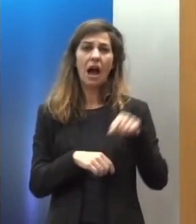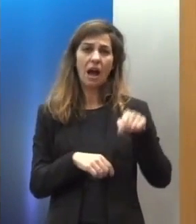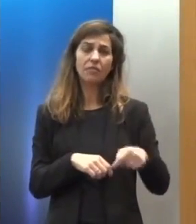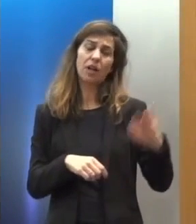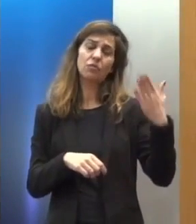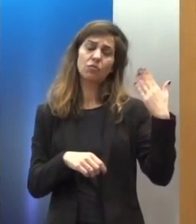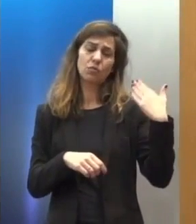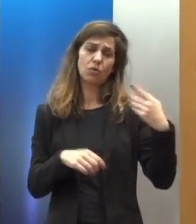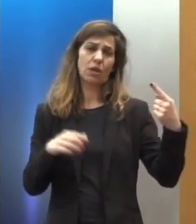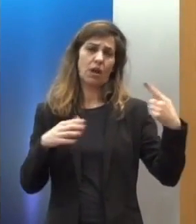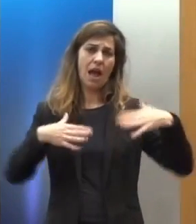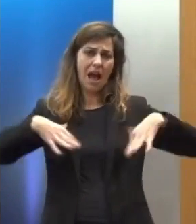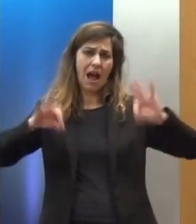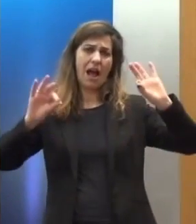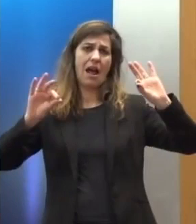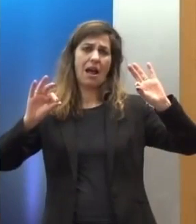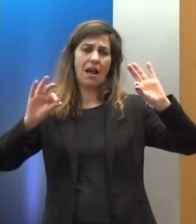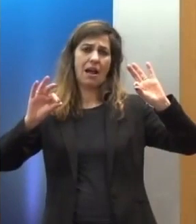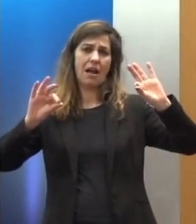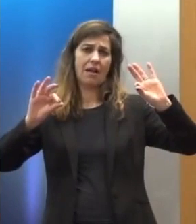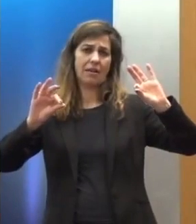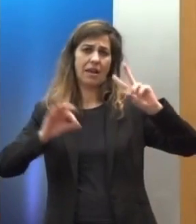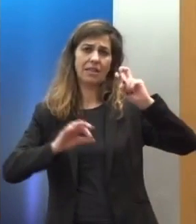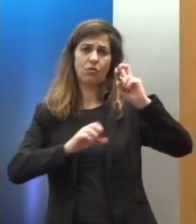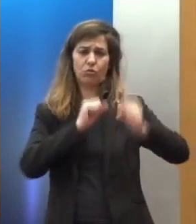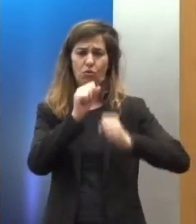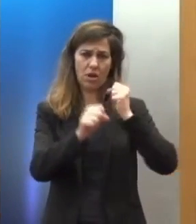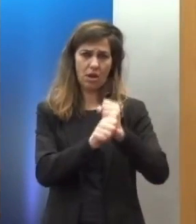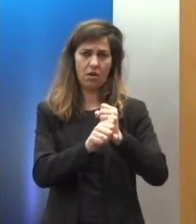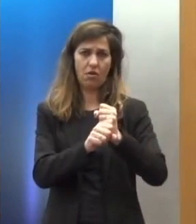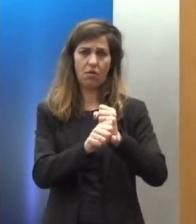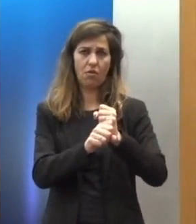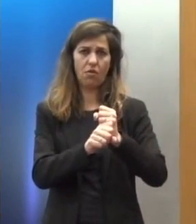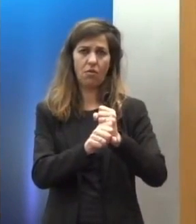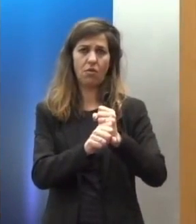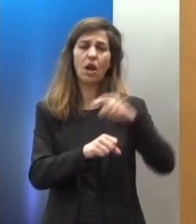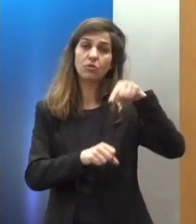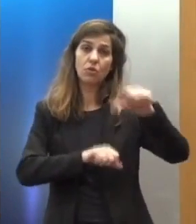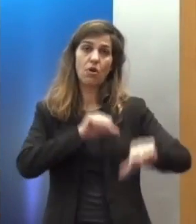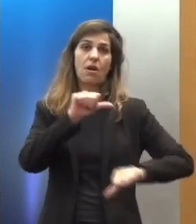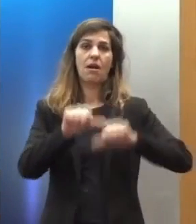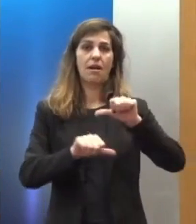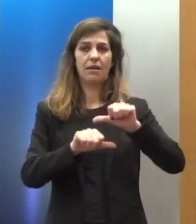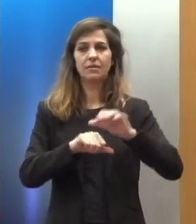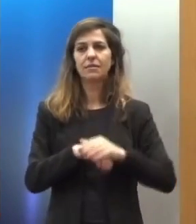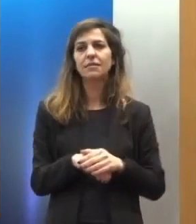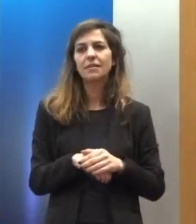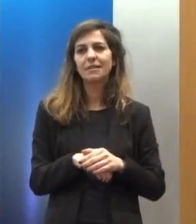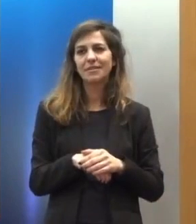Ήπηρό μας στις αρχές του αιώνα που διανύουμε και που είχαν αναφορά σε διεθνή φόρα και σε άλλες υπήρους.